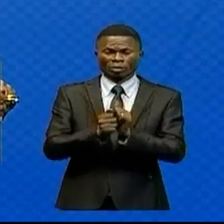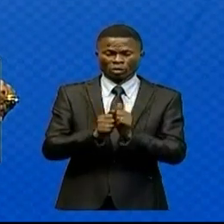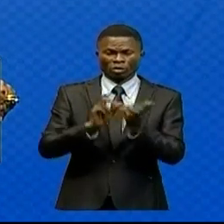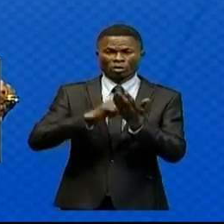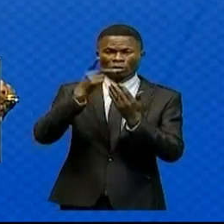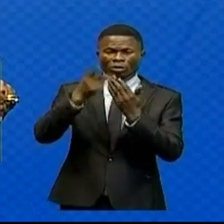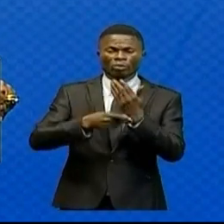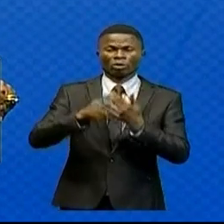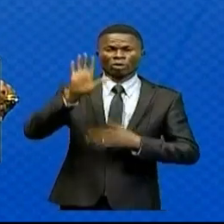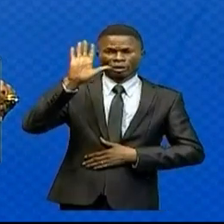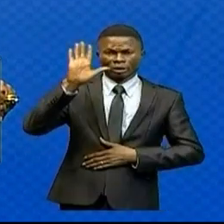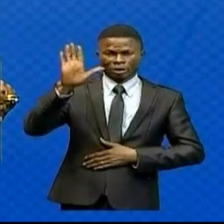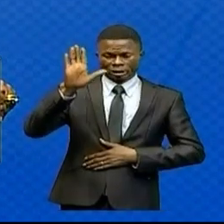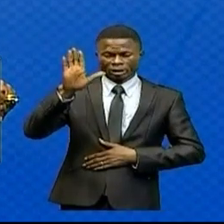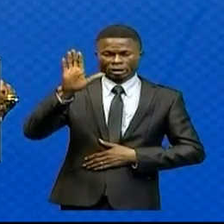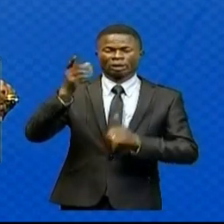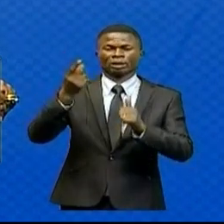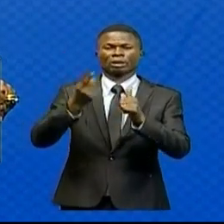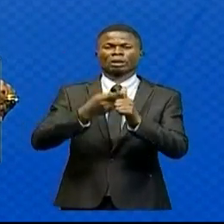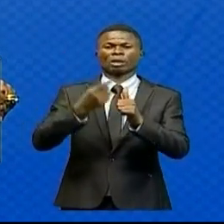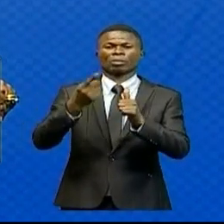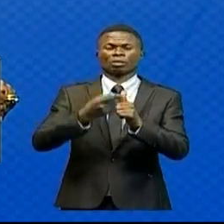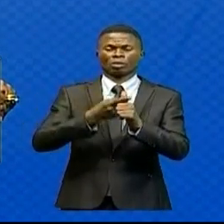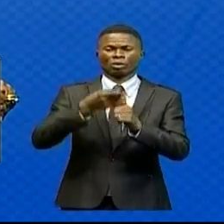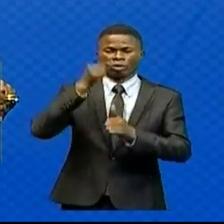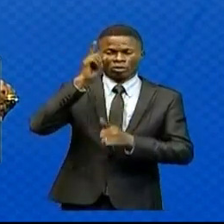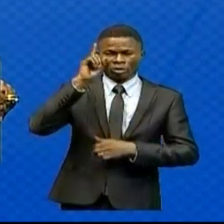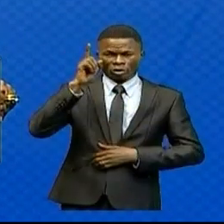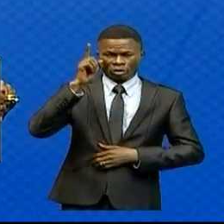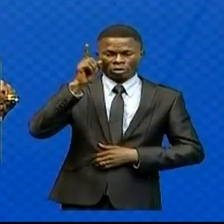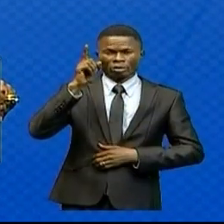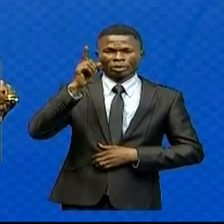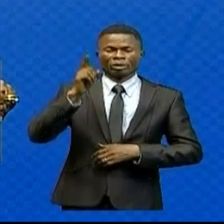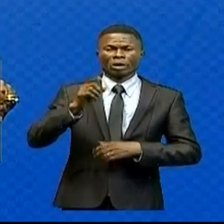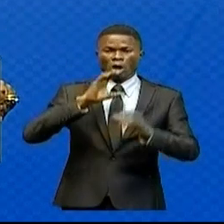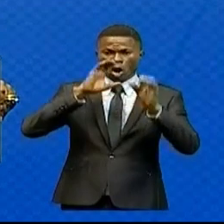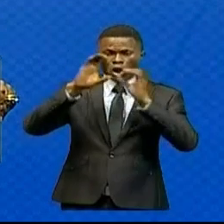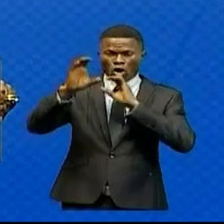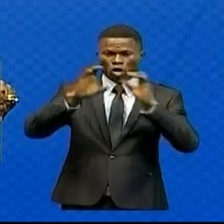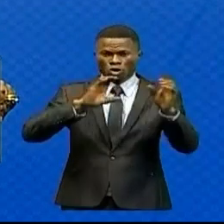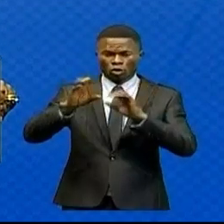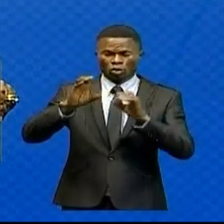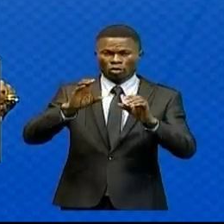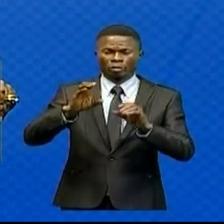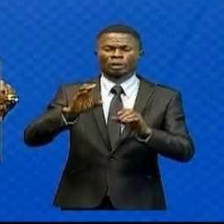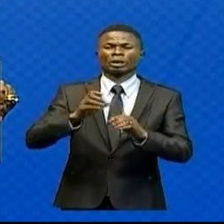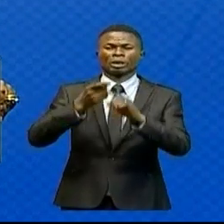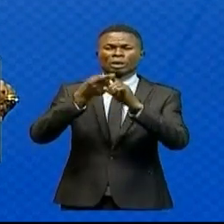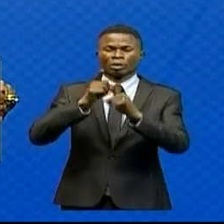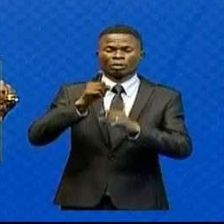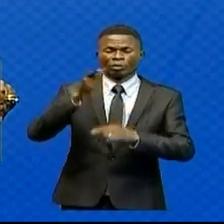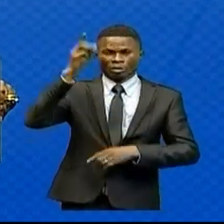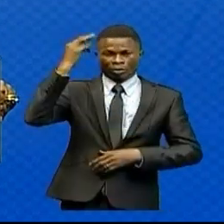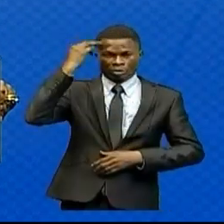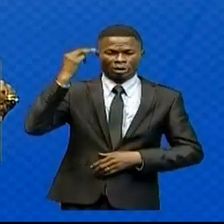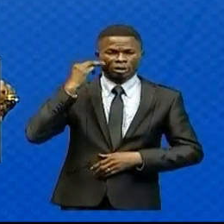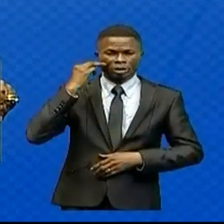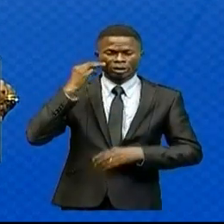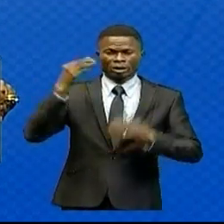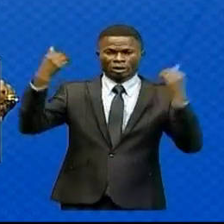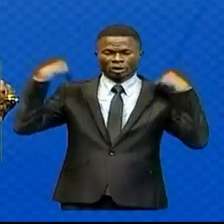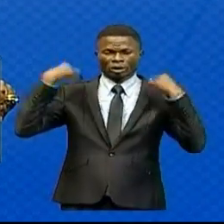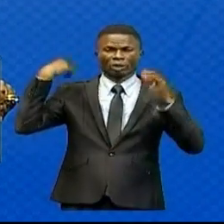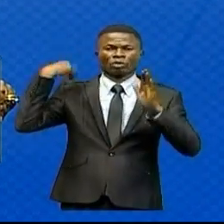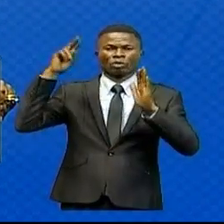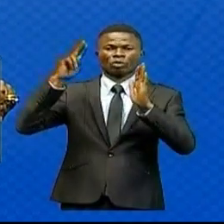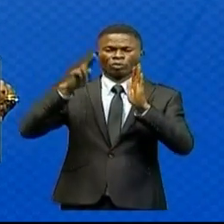attendus au sommet du Gévan, figure Félix Antoine Tchisekedi Tchilombo, président de la République démocratique du Congo